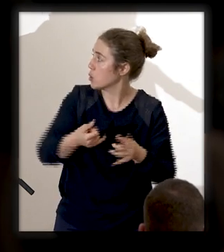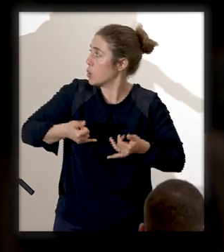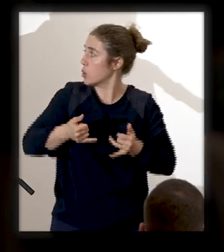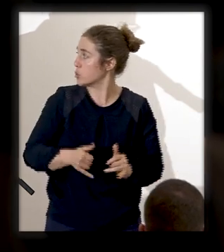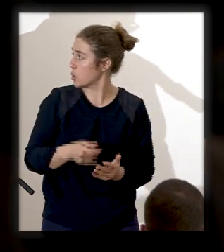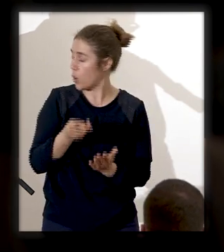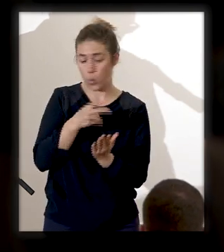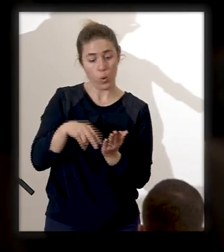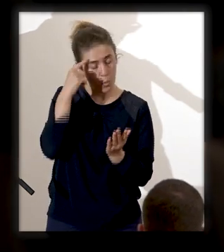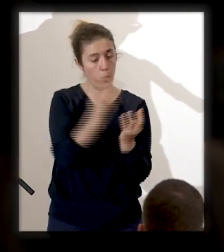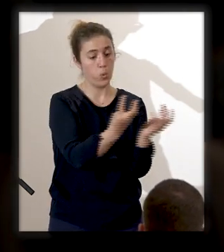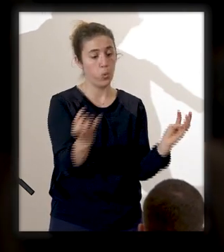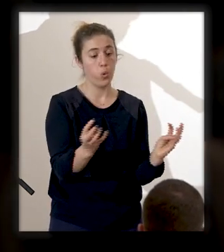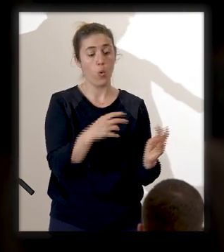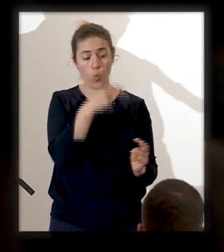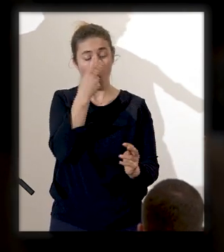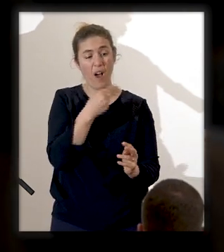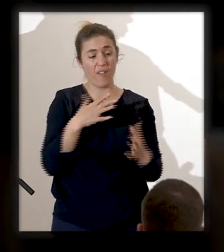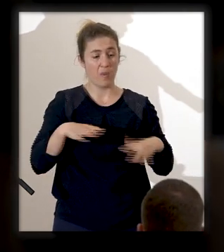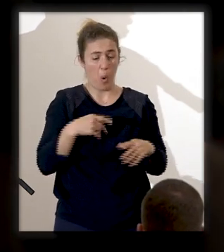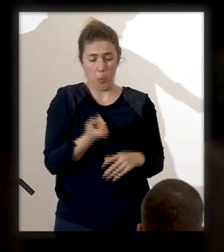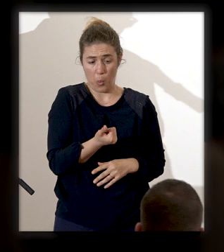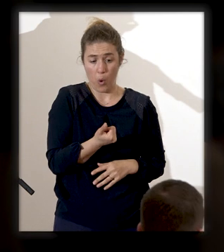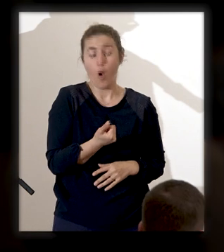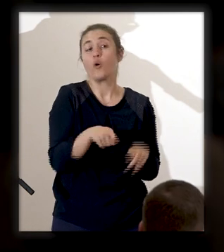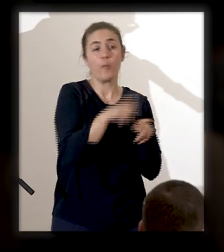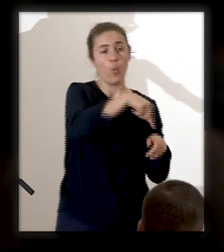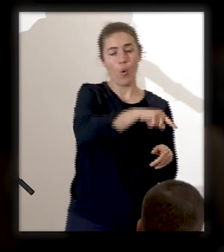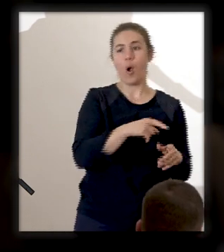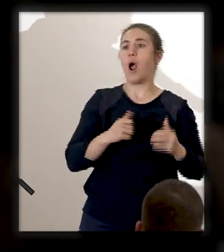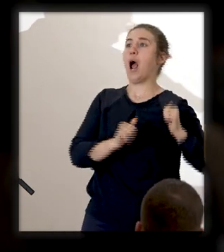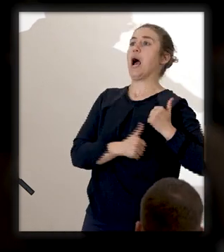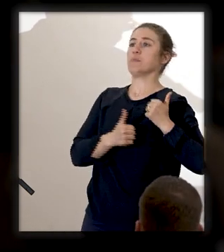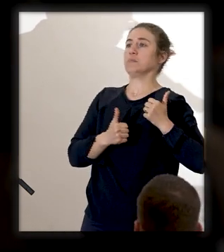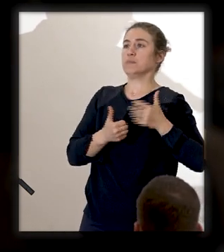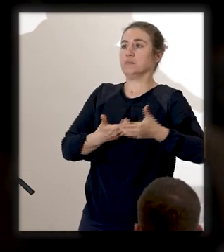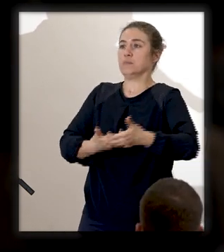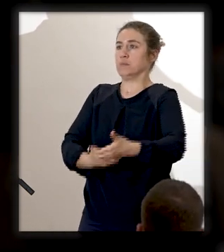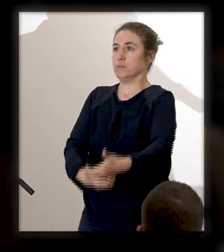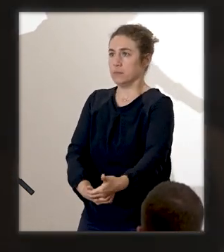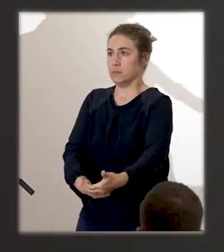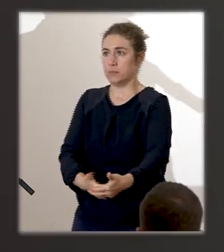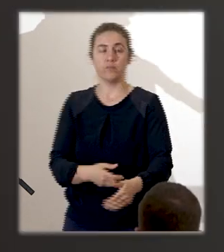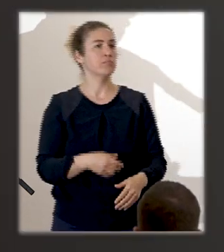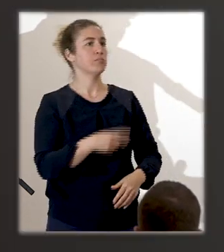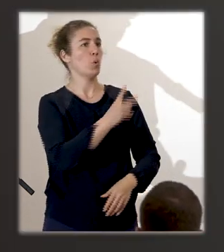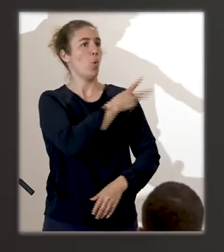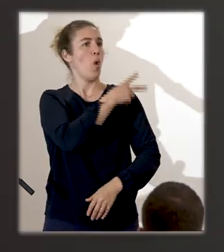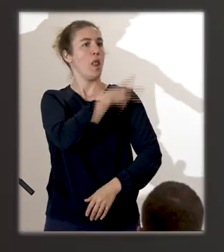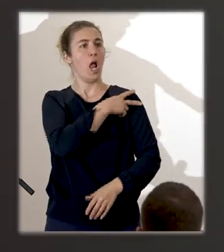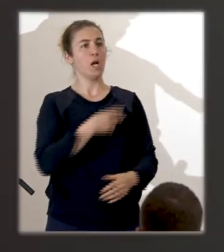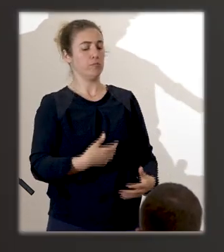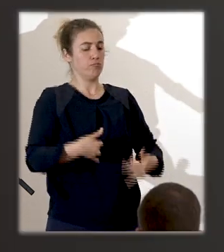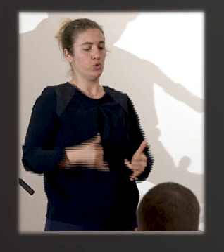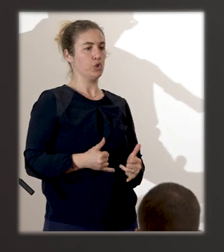L'on comprend qu'ils viennent de déposer leurs armes au pied du colonel qui, lui, est resté assis. Dans cette scène,